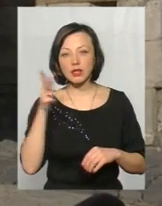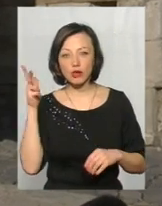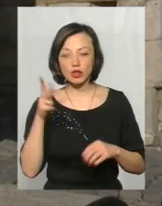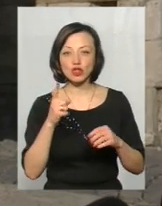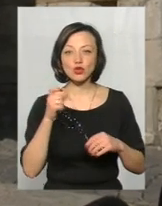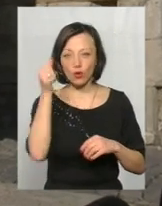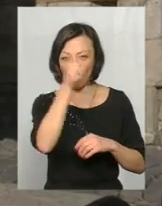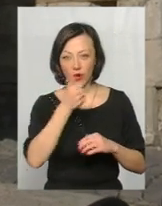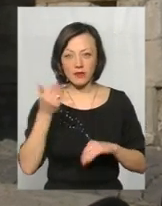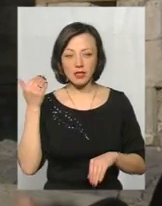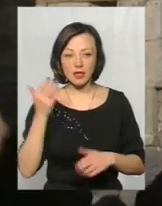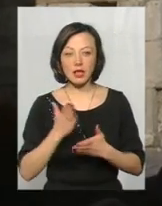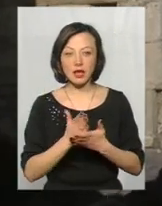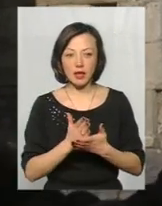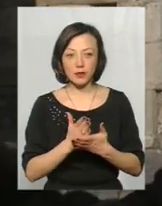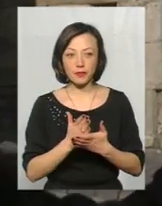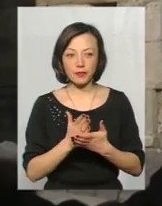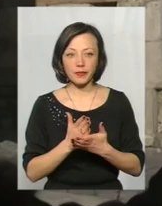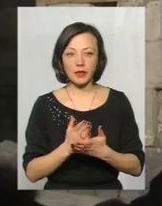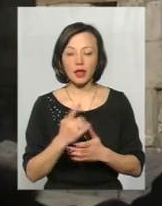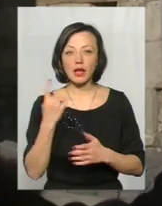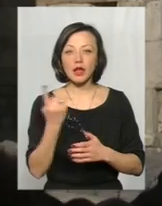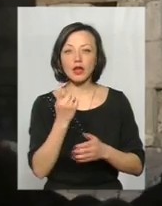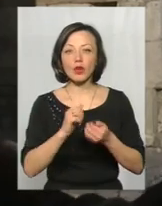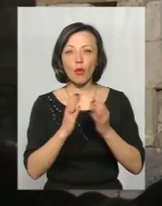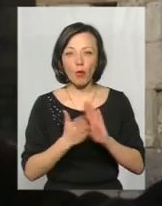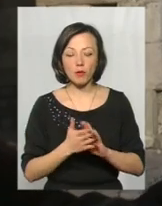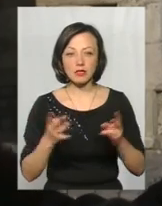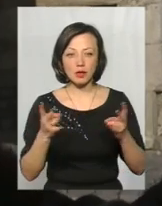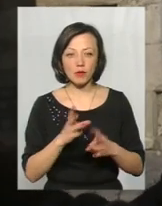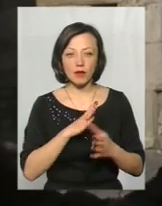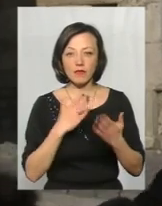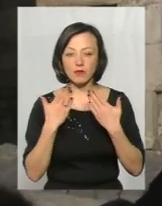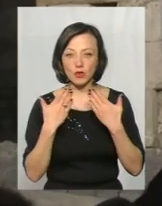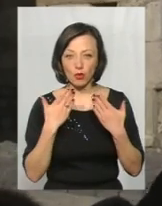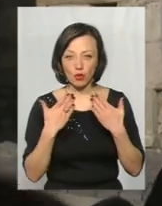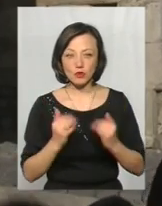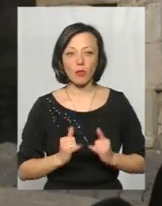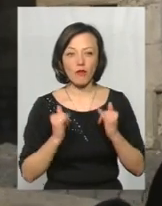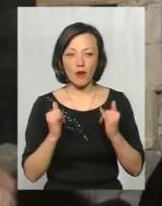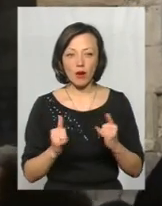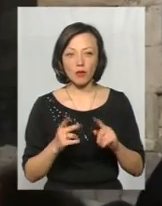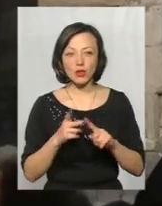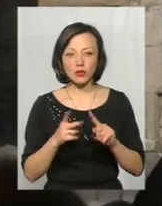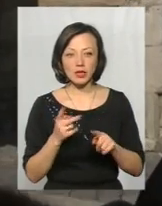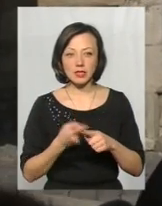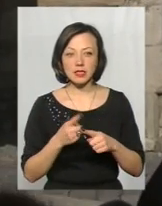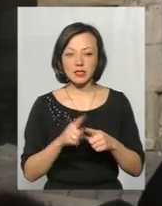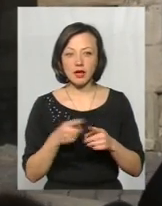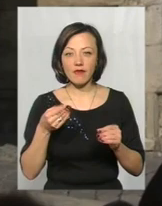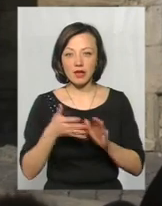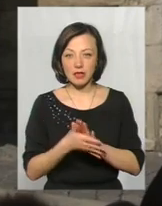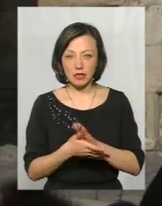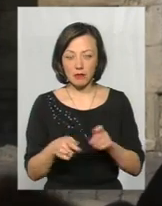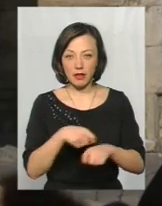років назад. Тобто, це є єдиний комплекс, і до нього треба відноситись з повагою. По-друге, це ж витратні